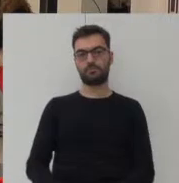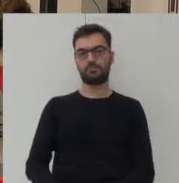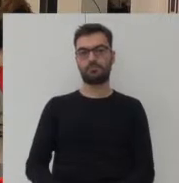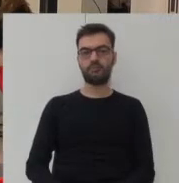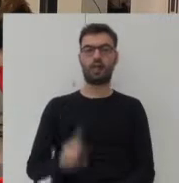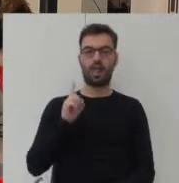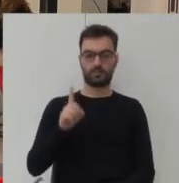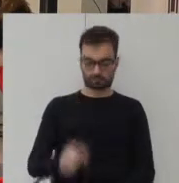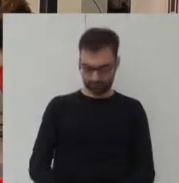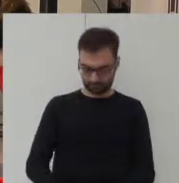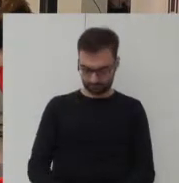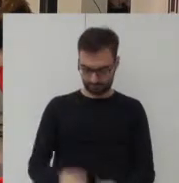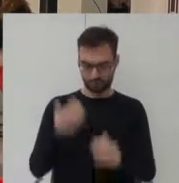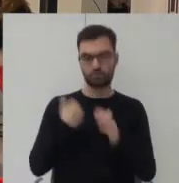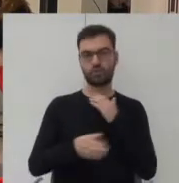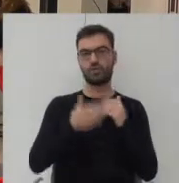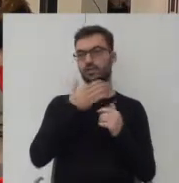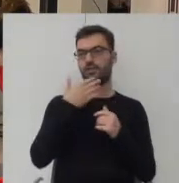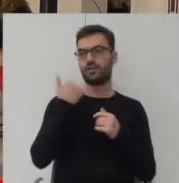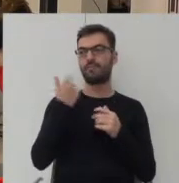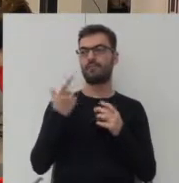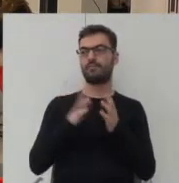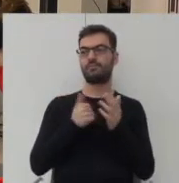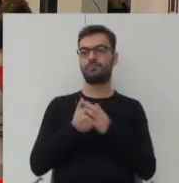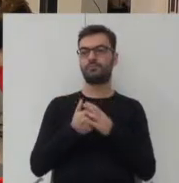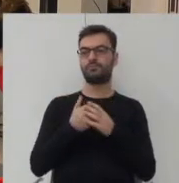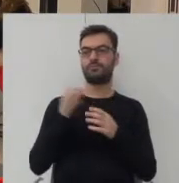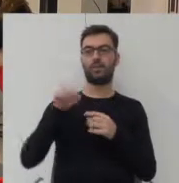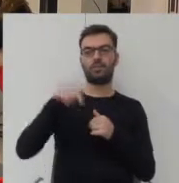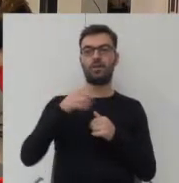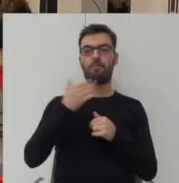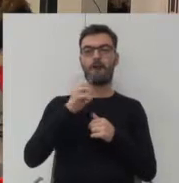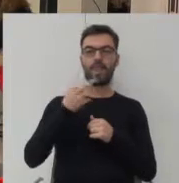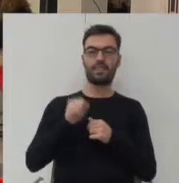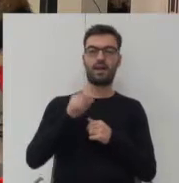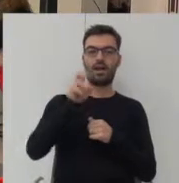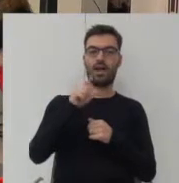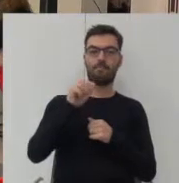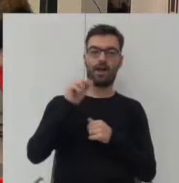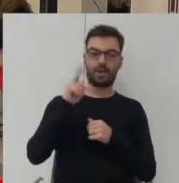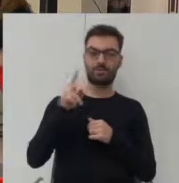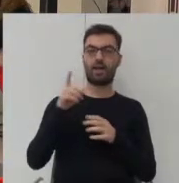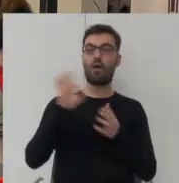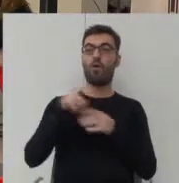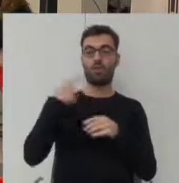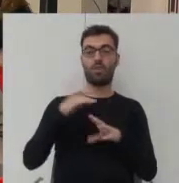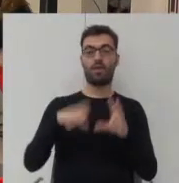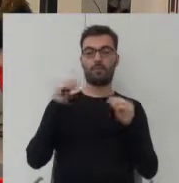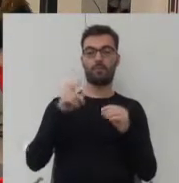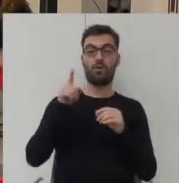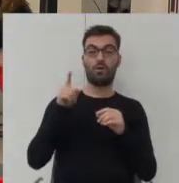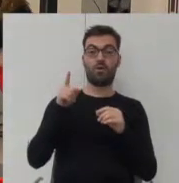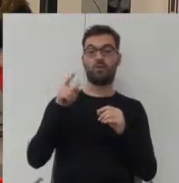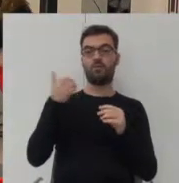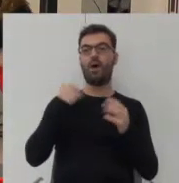Natomiast szkoda, że nie ma to na przykład z nami Marleny Hapa, która była na początku i pojawiła się